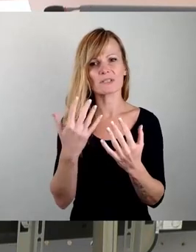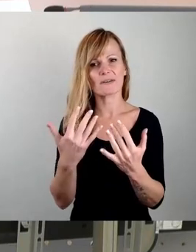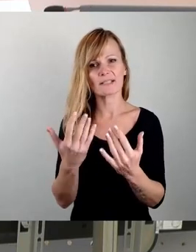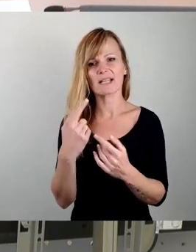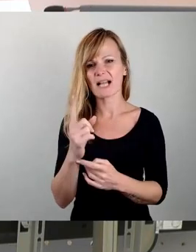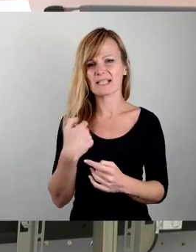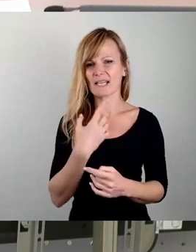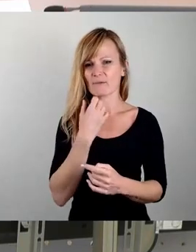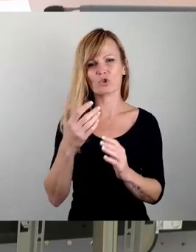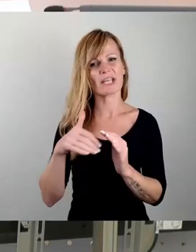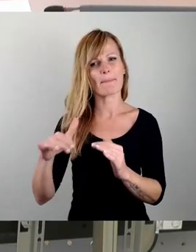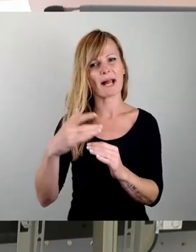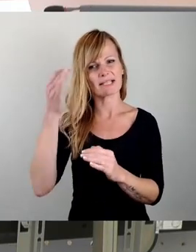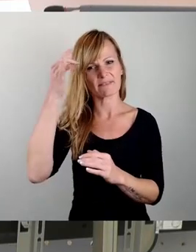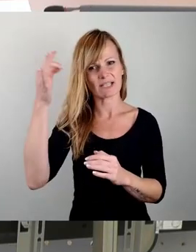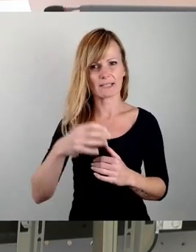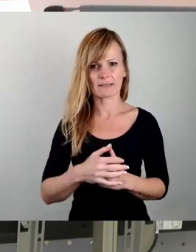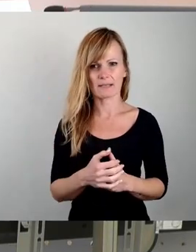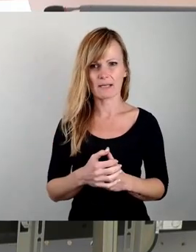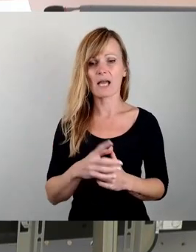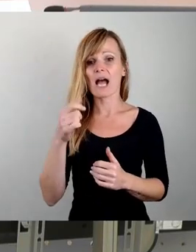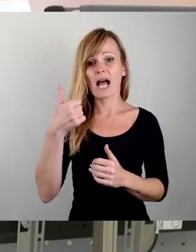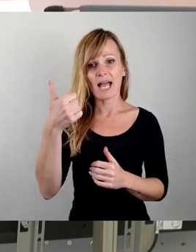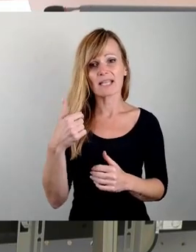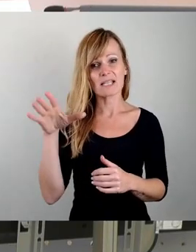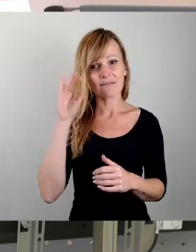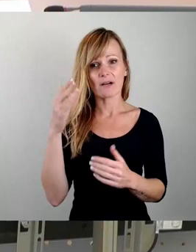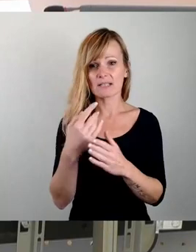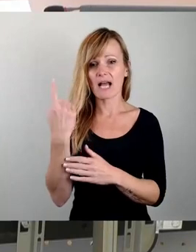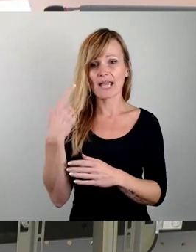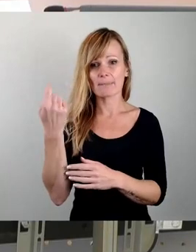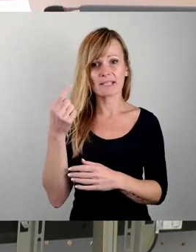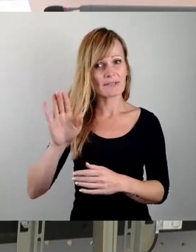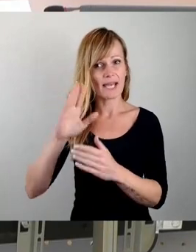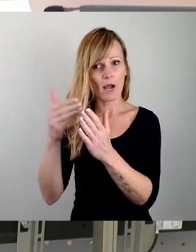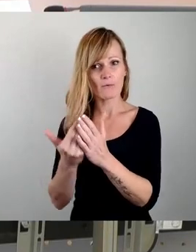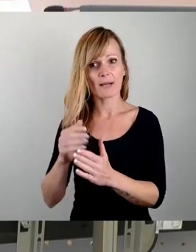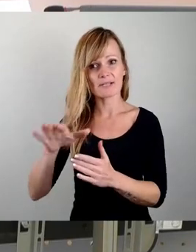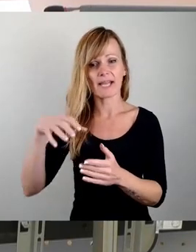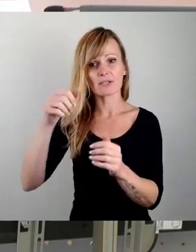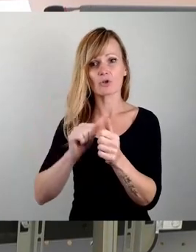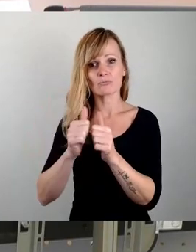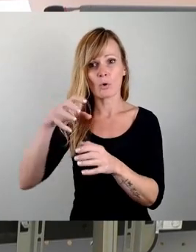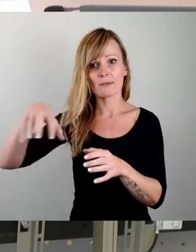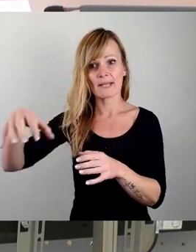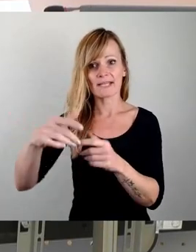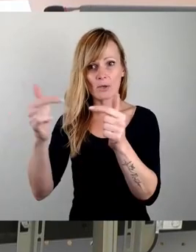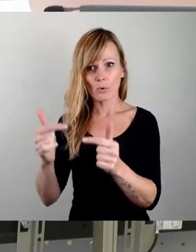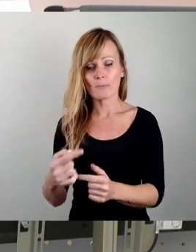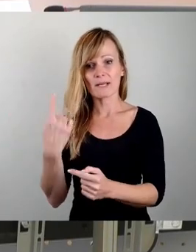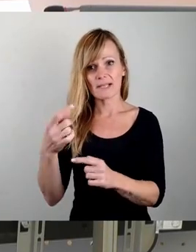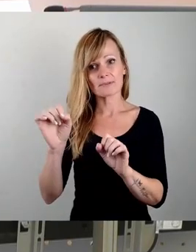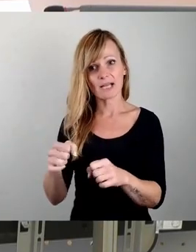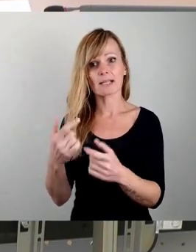Und vor allem eines, dass der Eigenbetrieb seine Aufgabe, sich um seine Sportplätze zu kümmern, so gut er kann, nachkommt.